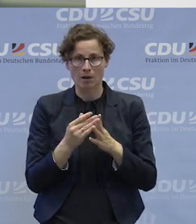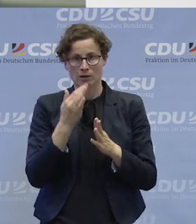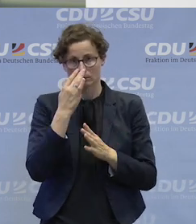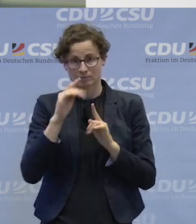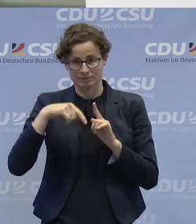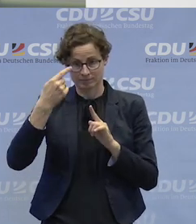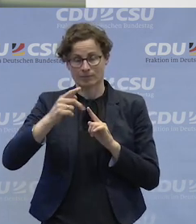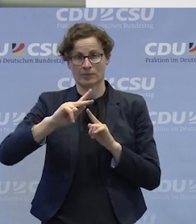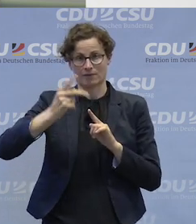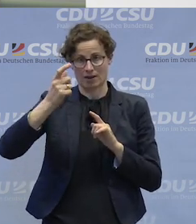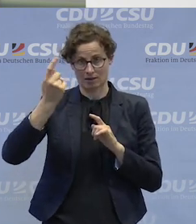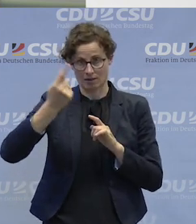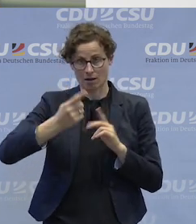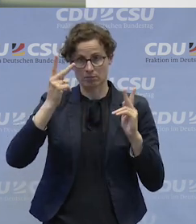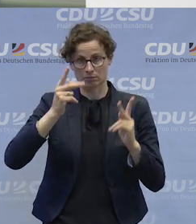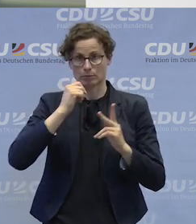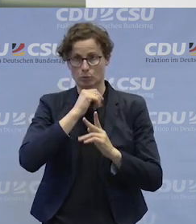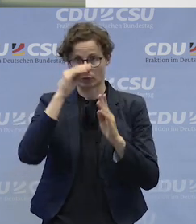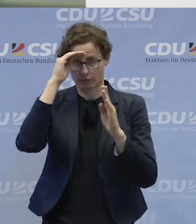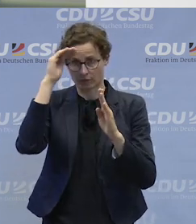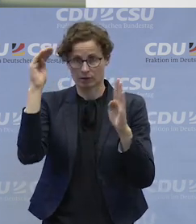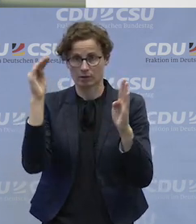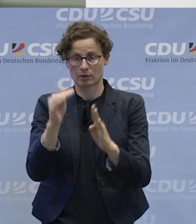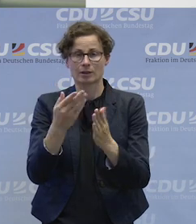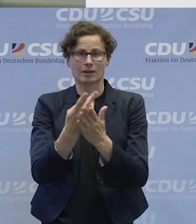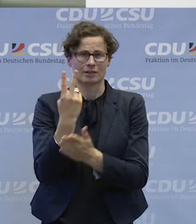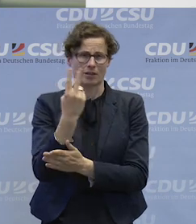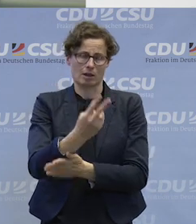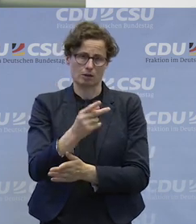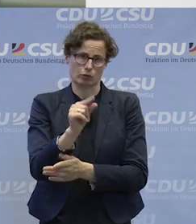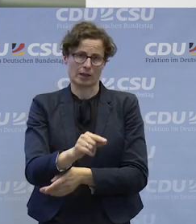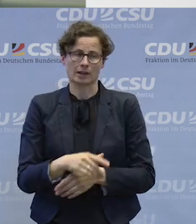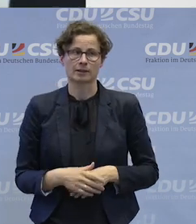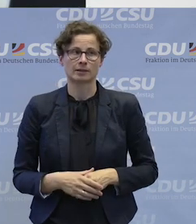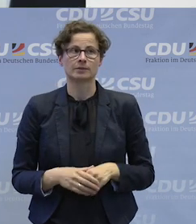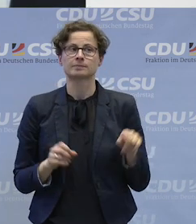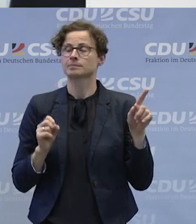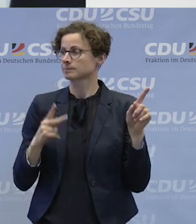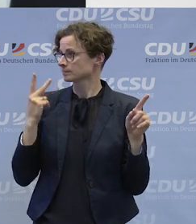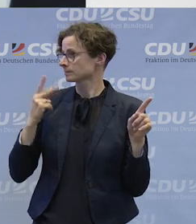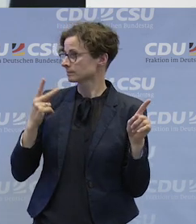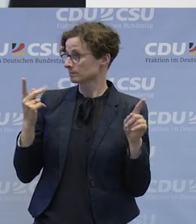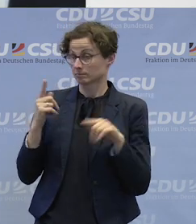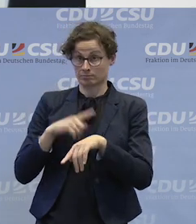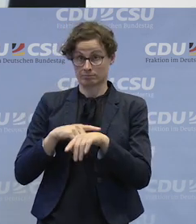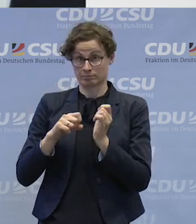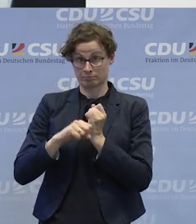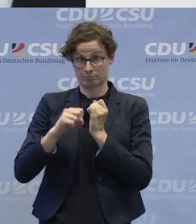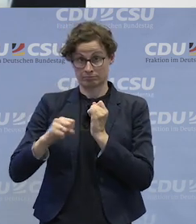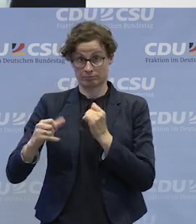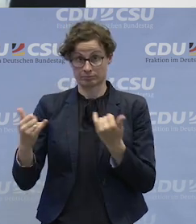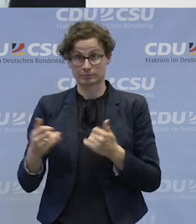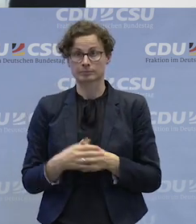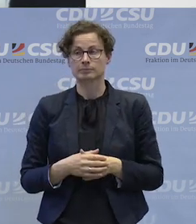dann diese Zeit im Grunde genommen wenig. Frau Streitmann, wo soll die Zeit herkommen? Ja, das ist bei all der